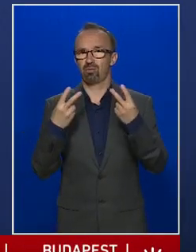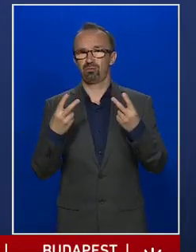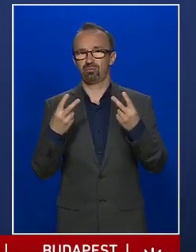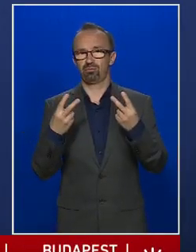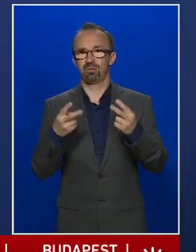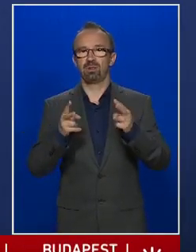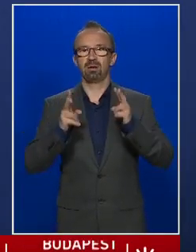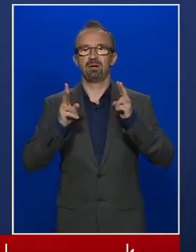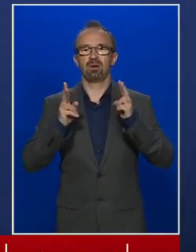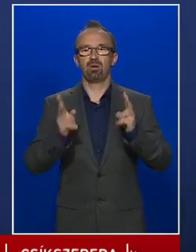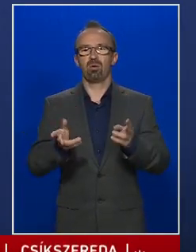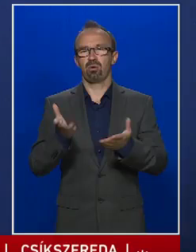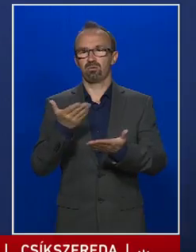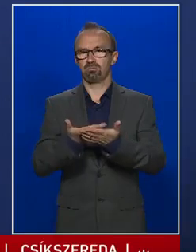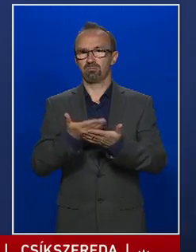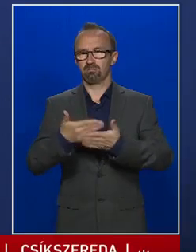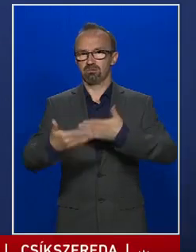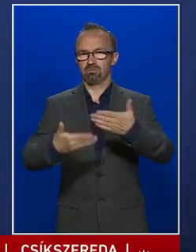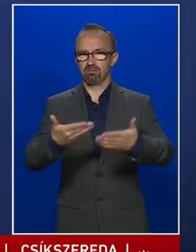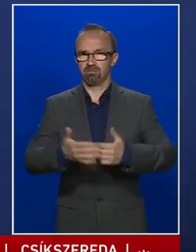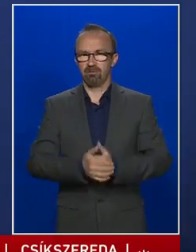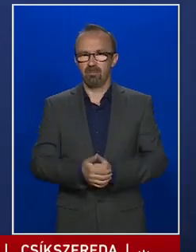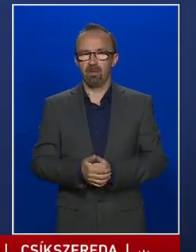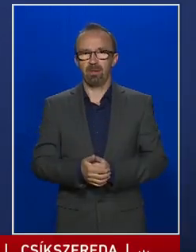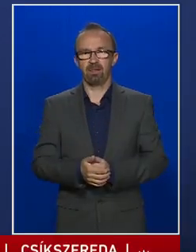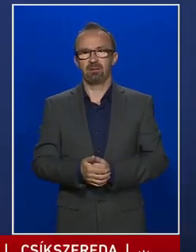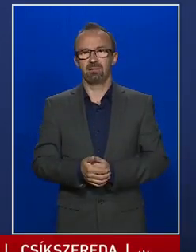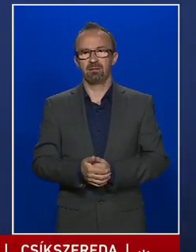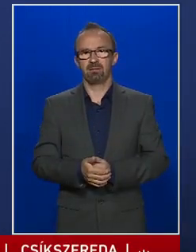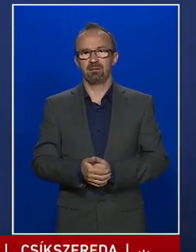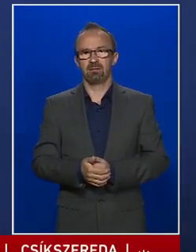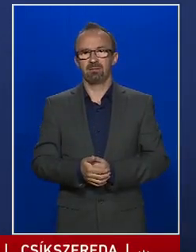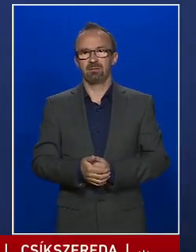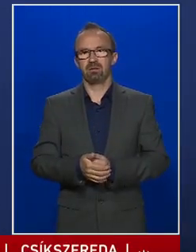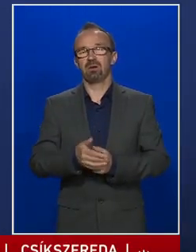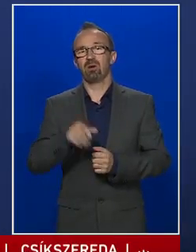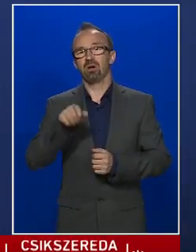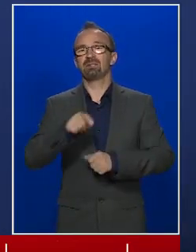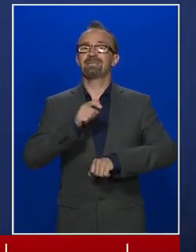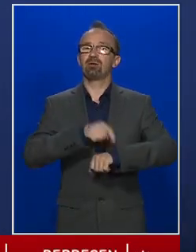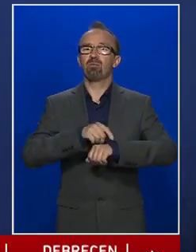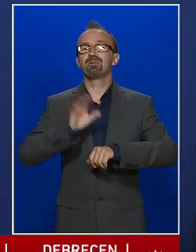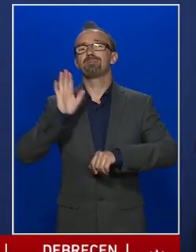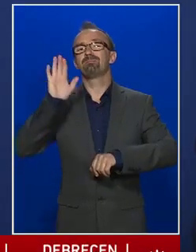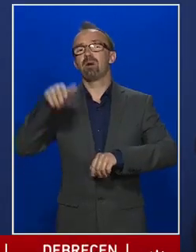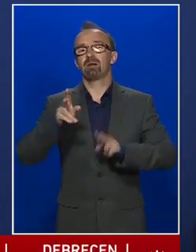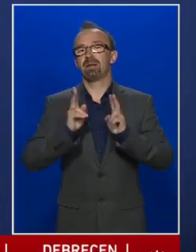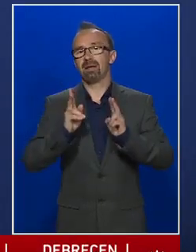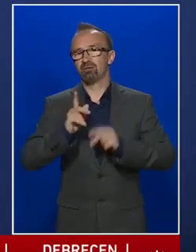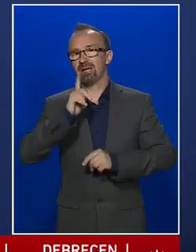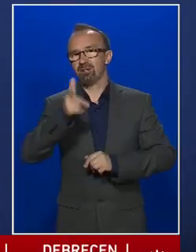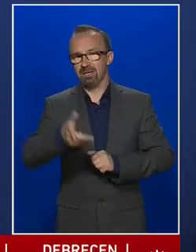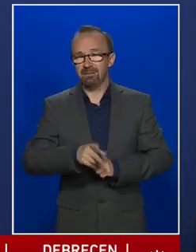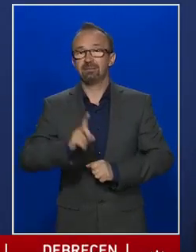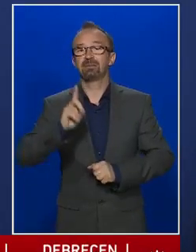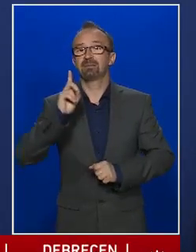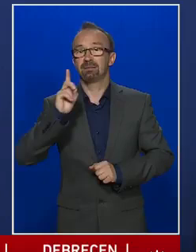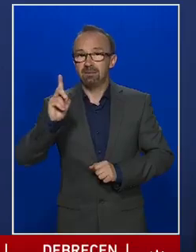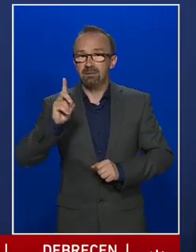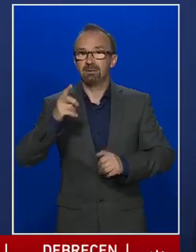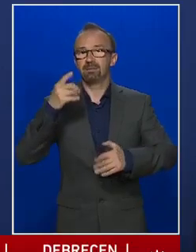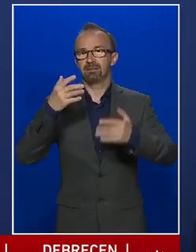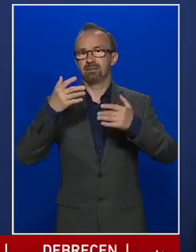megtörténjen az adott időpontban, amikor majd ez lehetséges, ugyanakkor